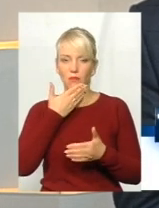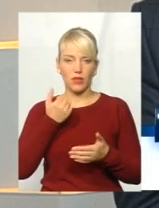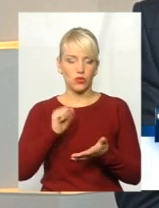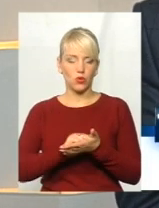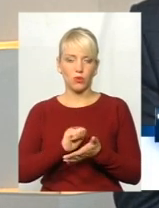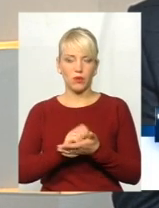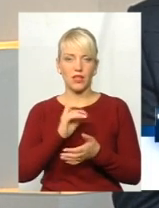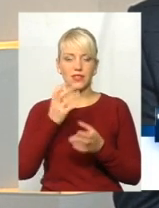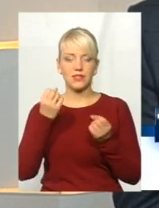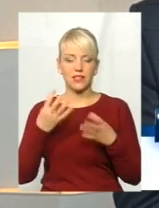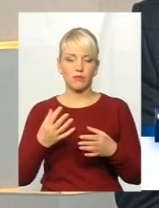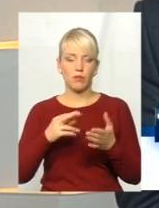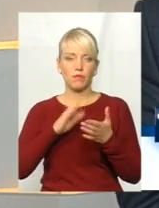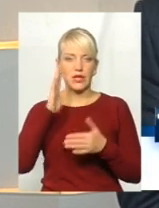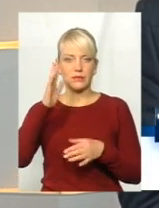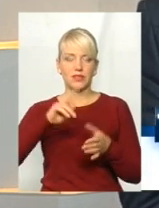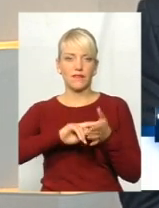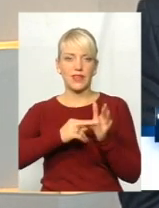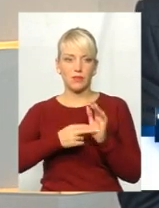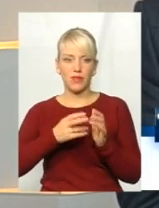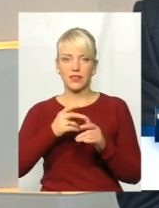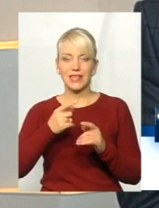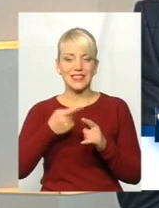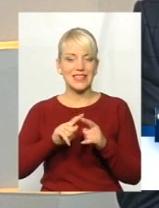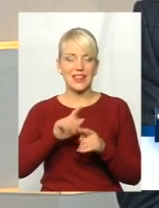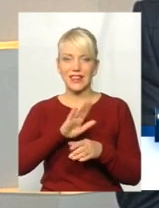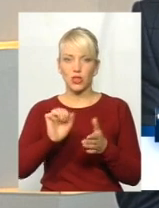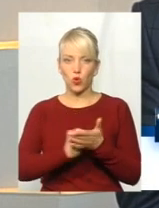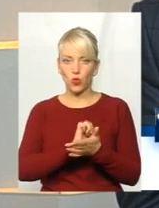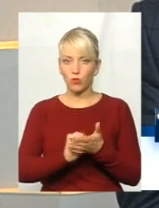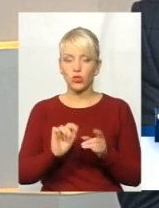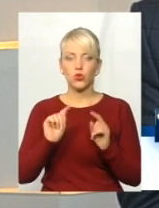перспективний план на сьогоднішній день не є документом, то чому